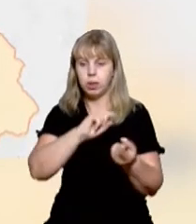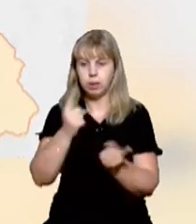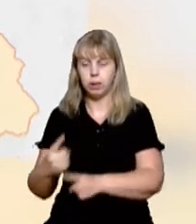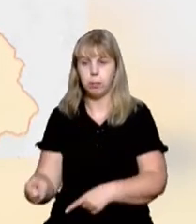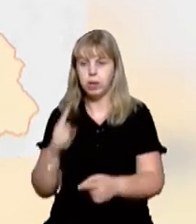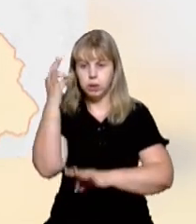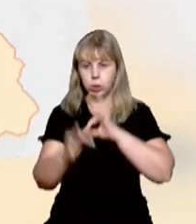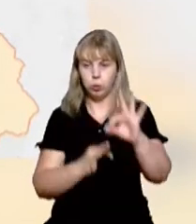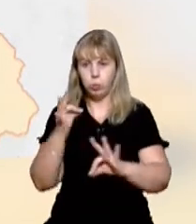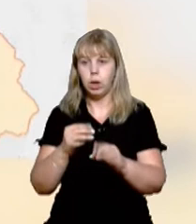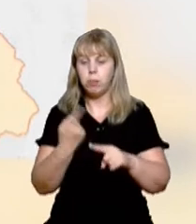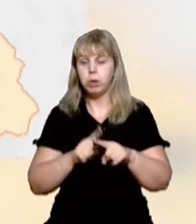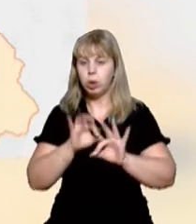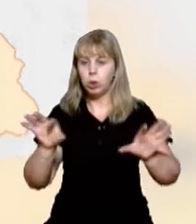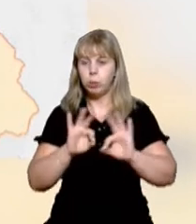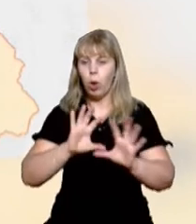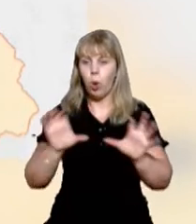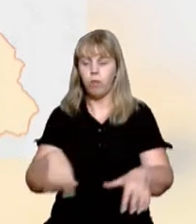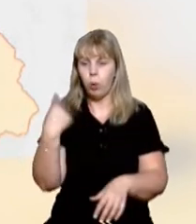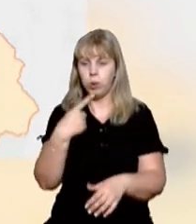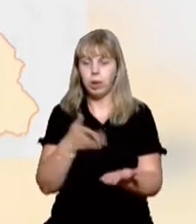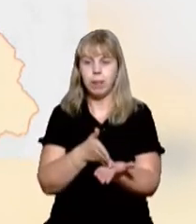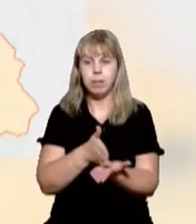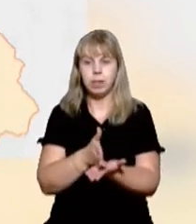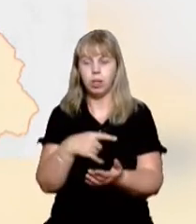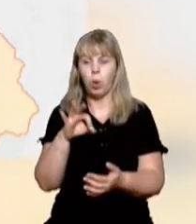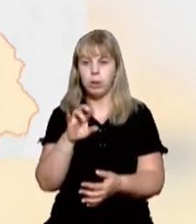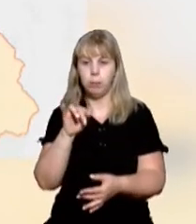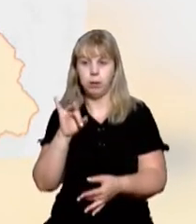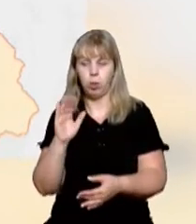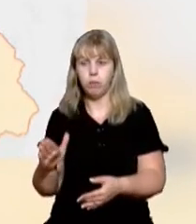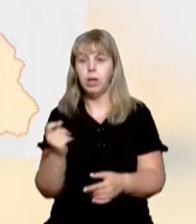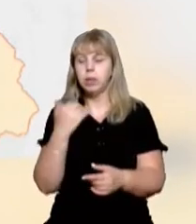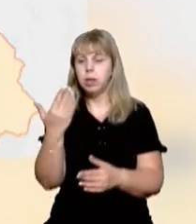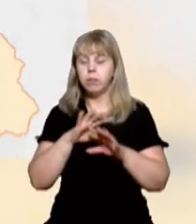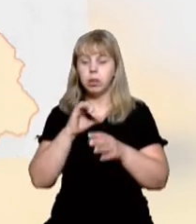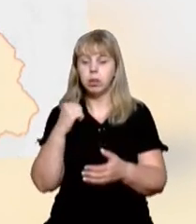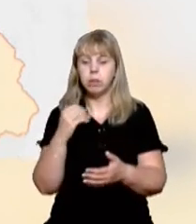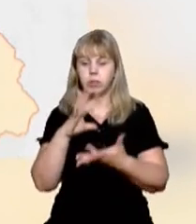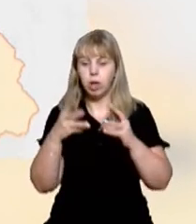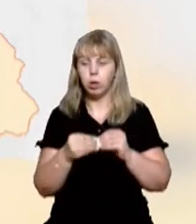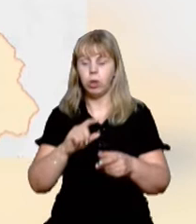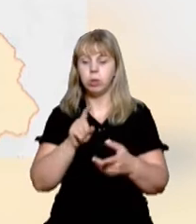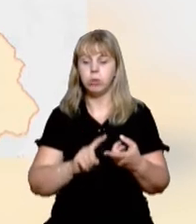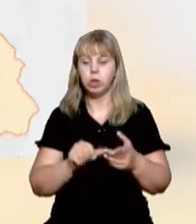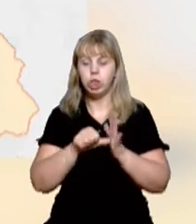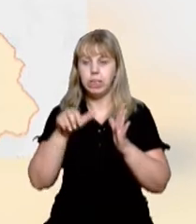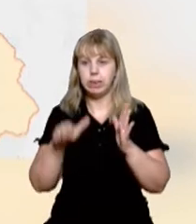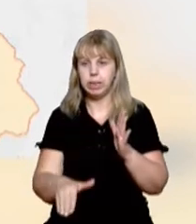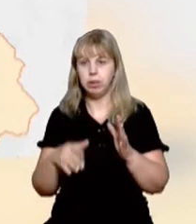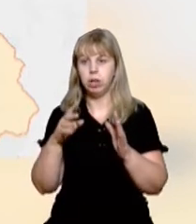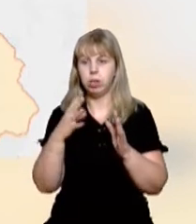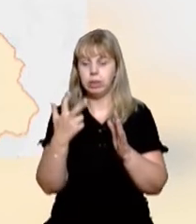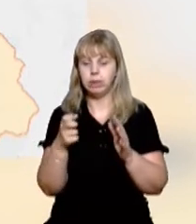Закарпатті за добу. Про це розповів голова обласної адміністрації Олексій Петров. Загалом, з початку пандемії понад 6 тисяч